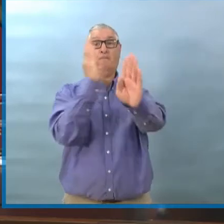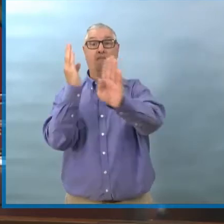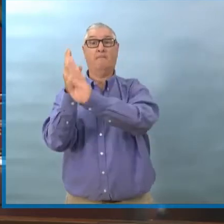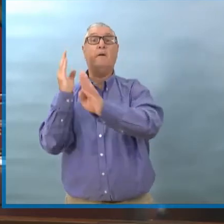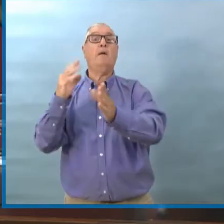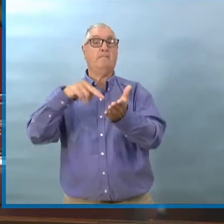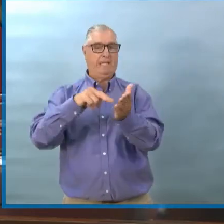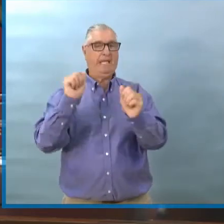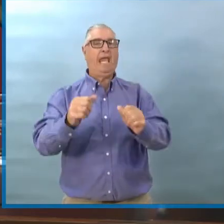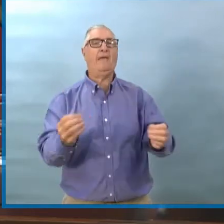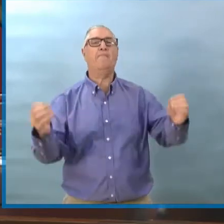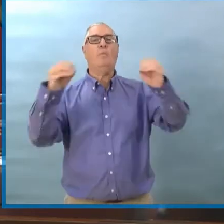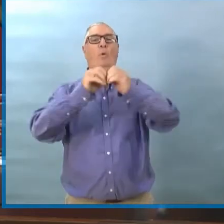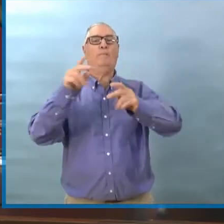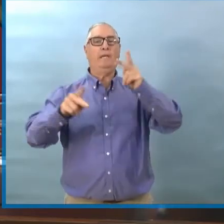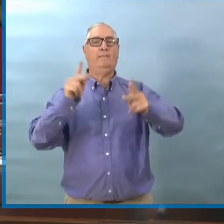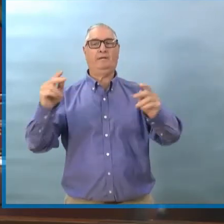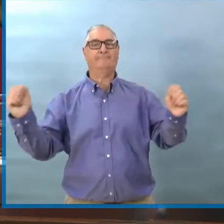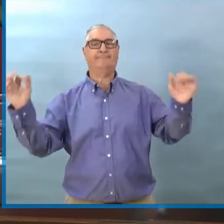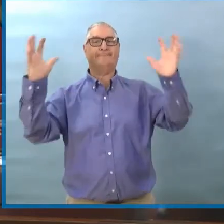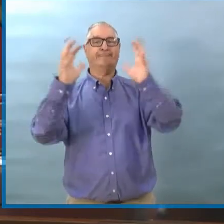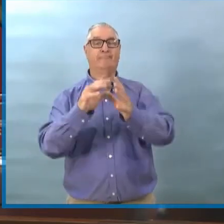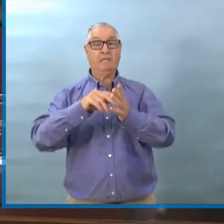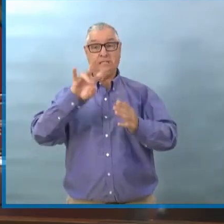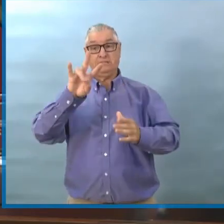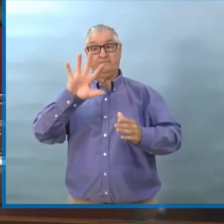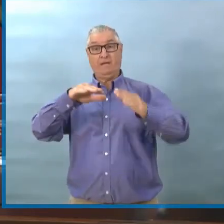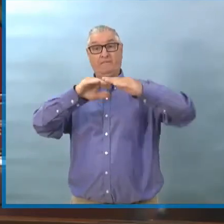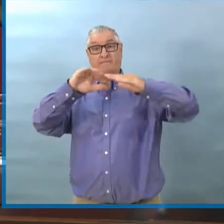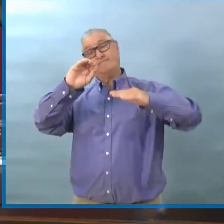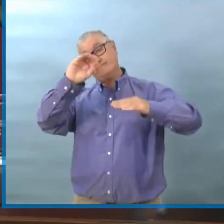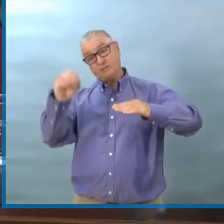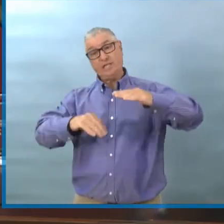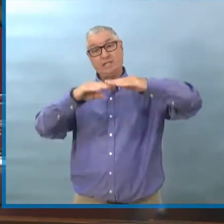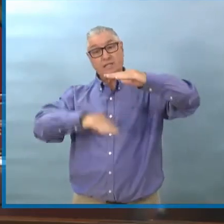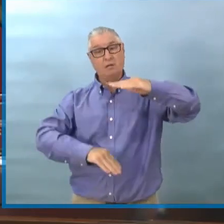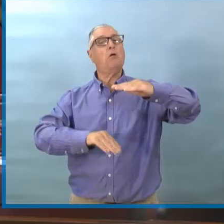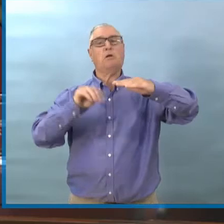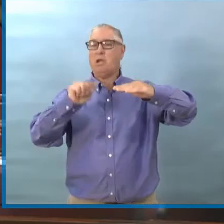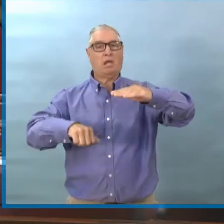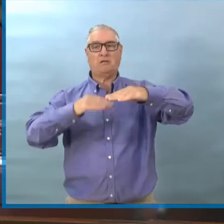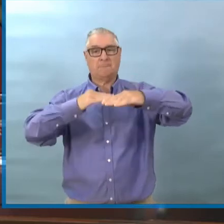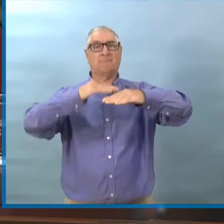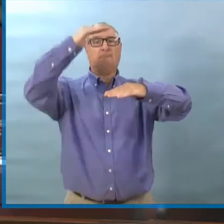Et on va très rapidement, très bientôt publier des détails à ce sujet.